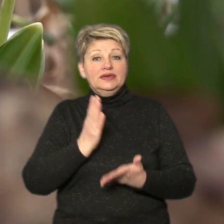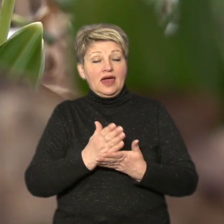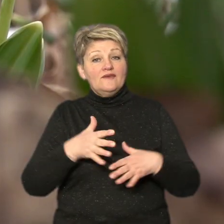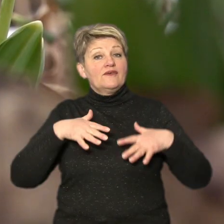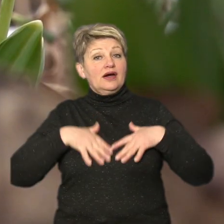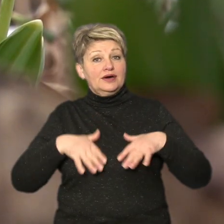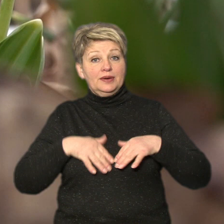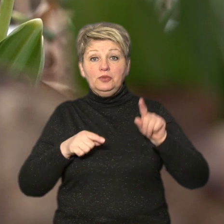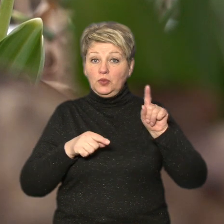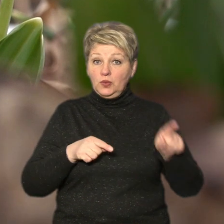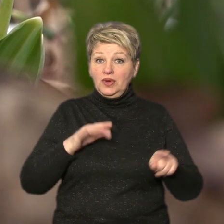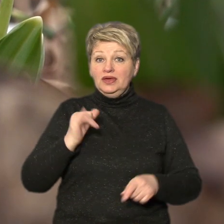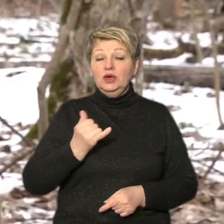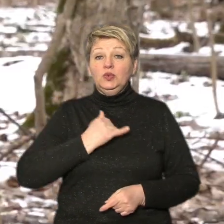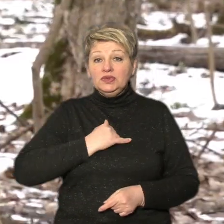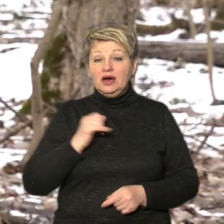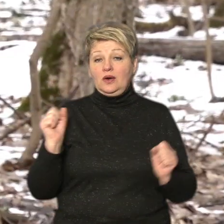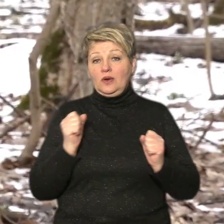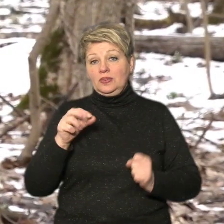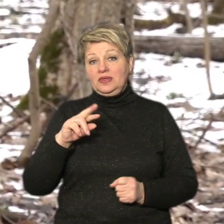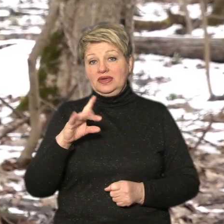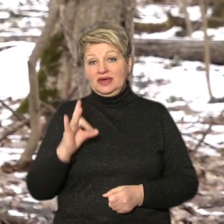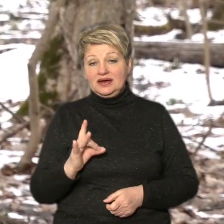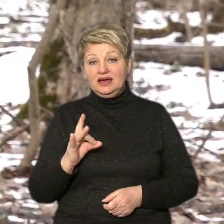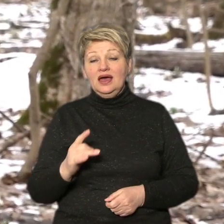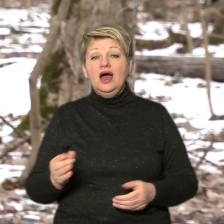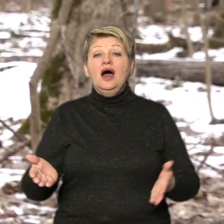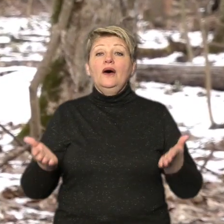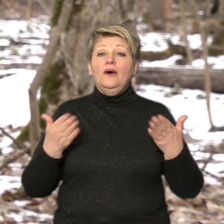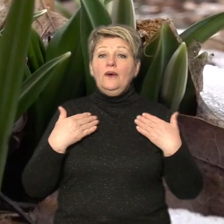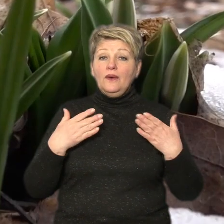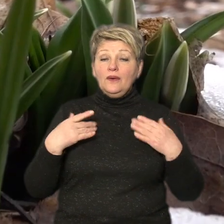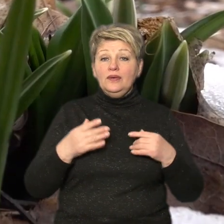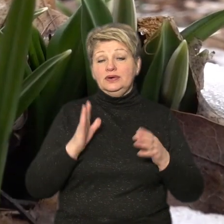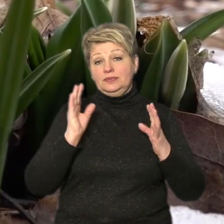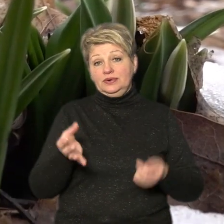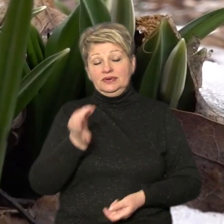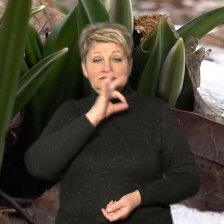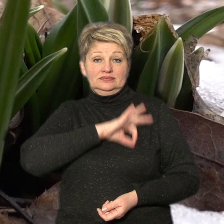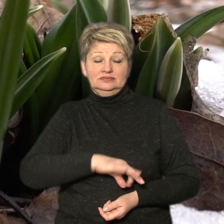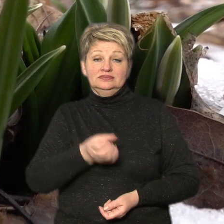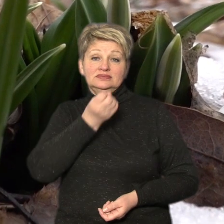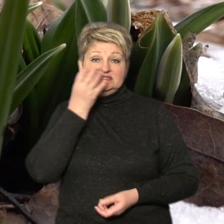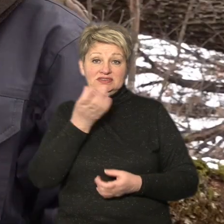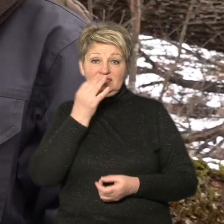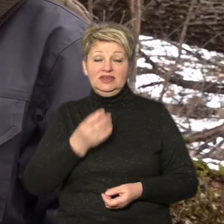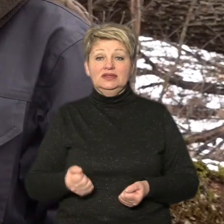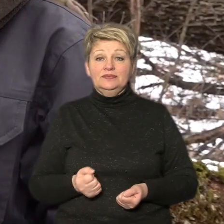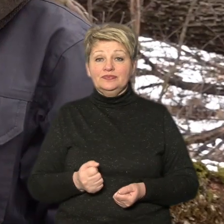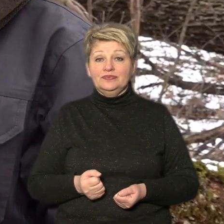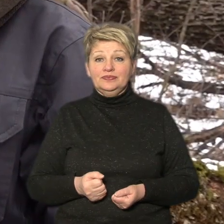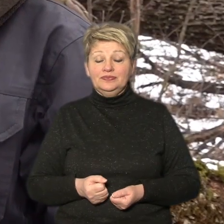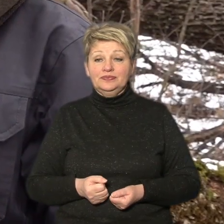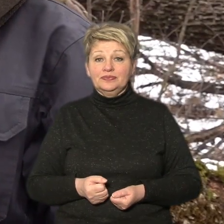локація, і в нас холодний мірод. Перепочинок від людей піде квітам на користь, каже співробітниця нацпарку. Вони ще